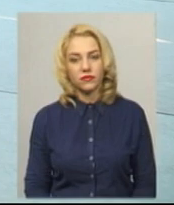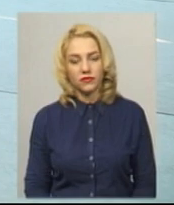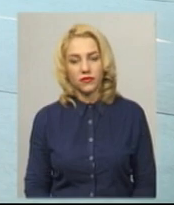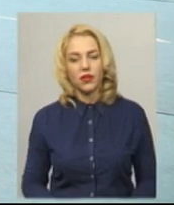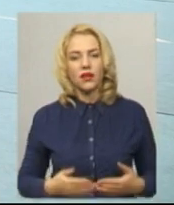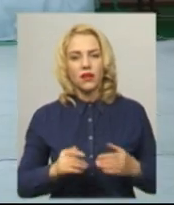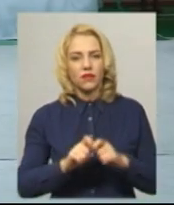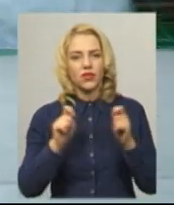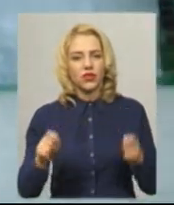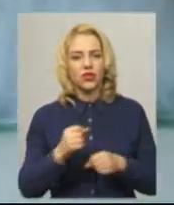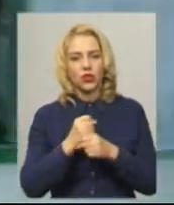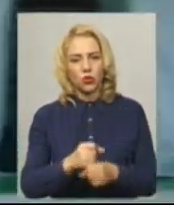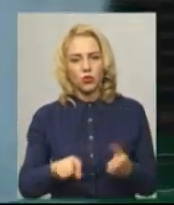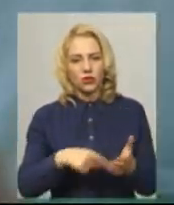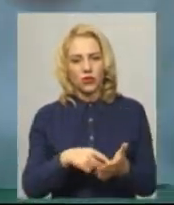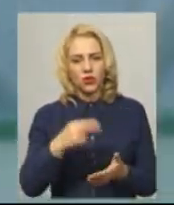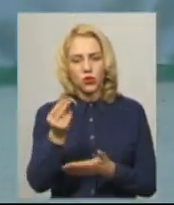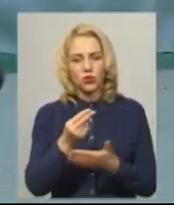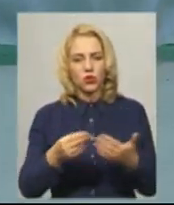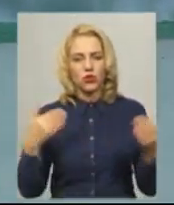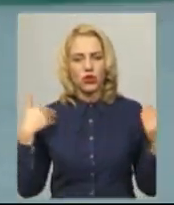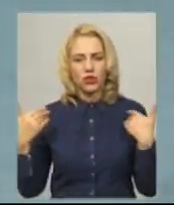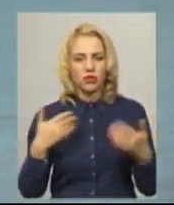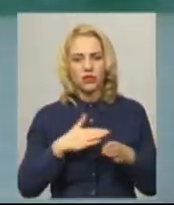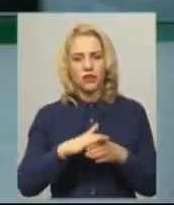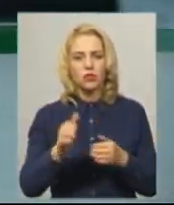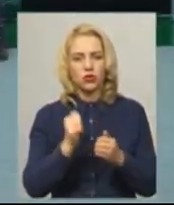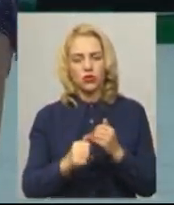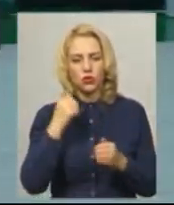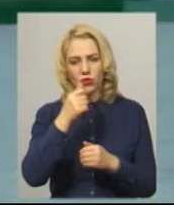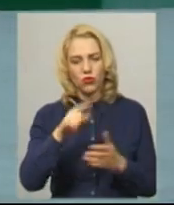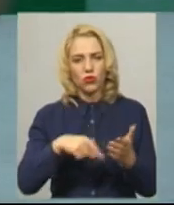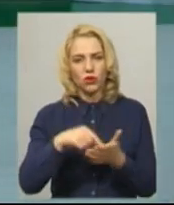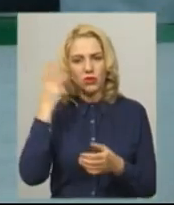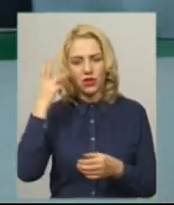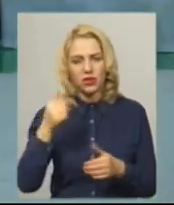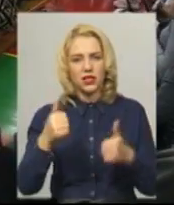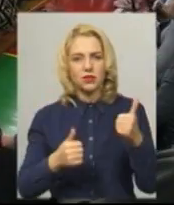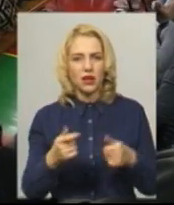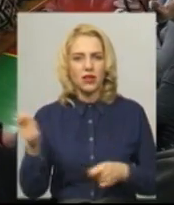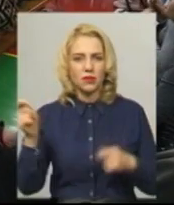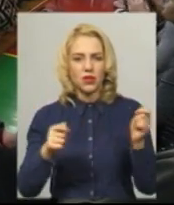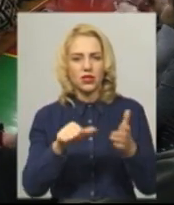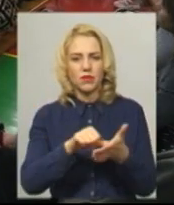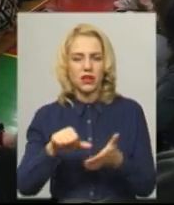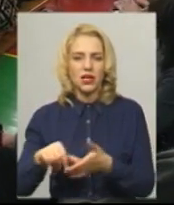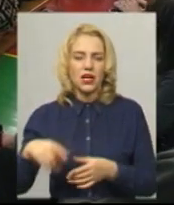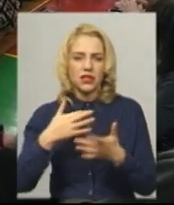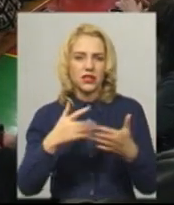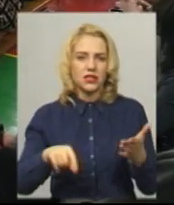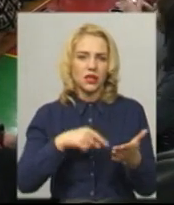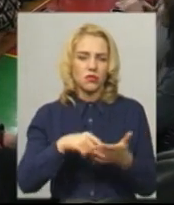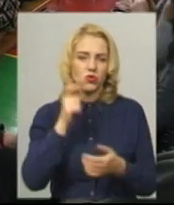Відкритий кубок міста з художньої гімнастики відбувається щороку у Хмельницькому. На змагання приїжджають учасники з різних міст України.